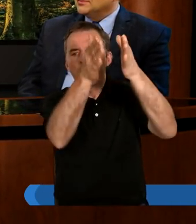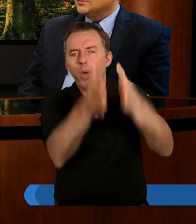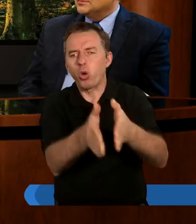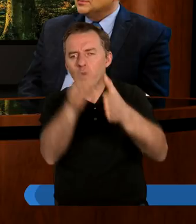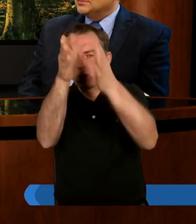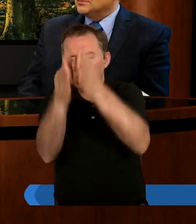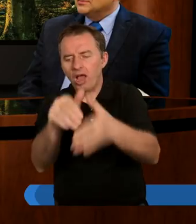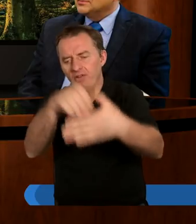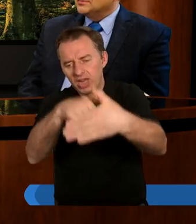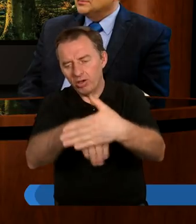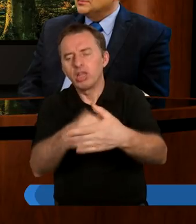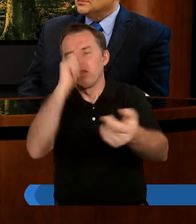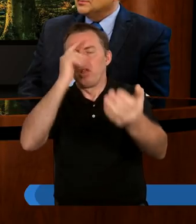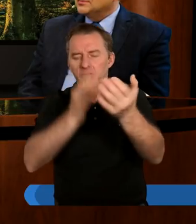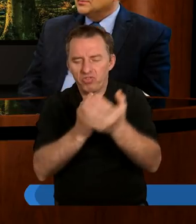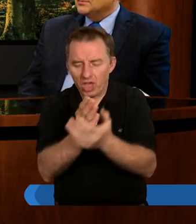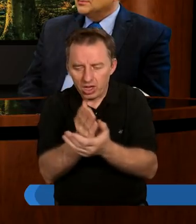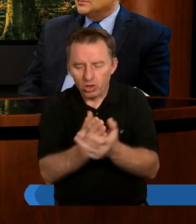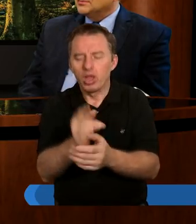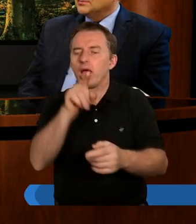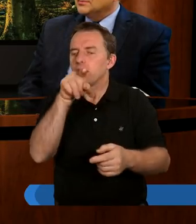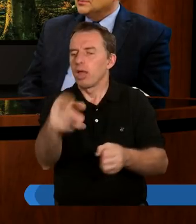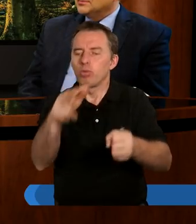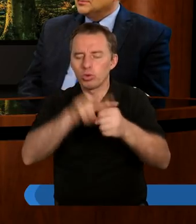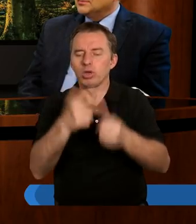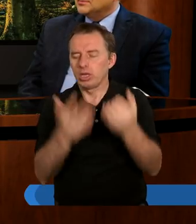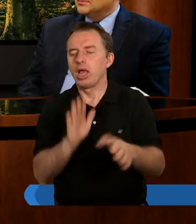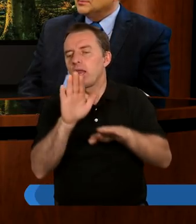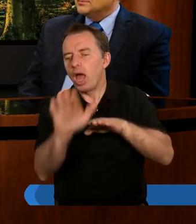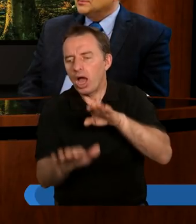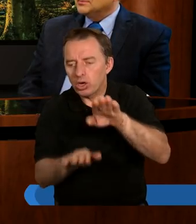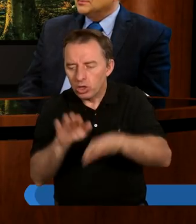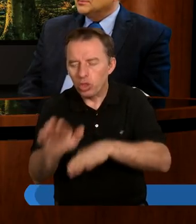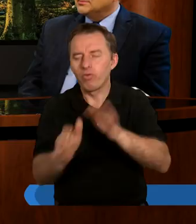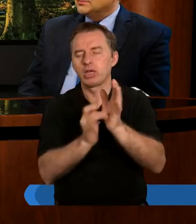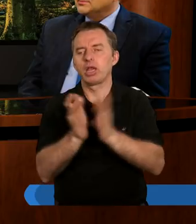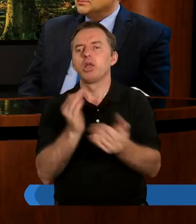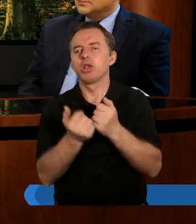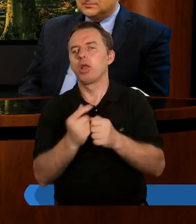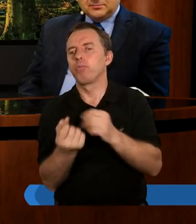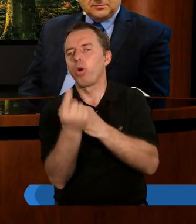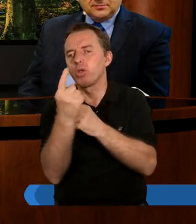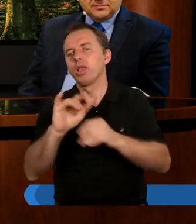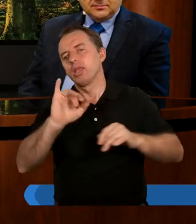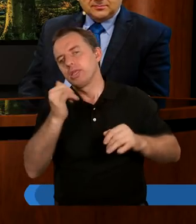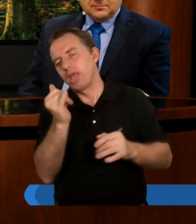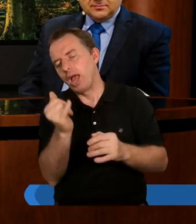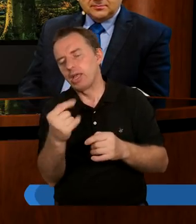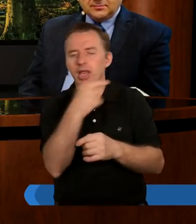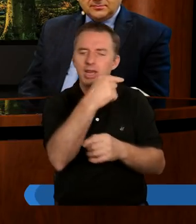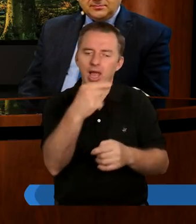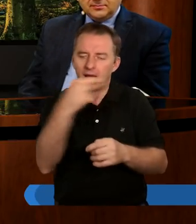Jesteś osobą wierzącą, jesteś tym, który chce naśladować Chrystusa, więc nawet jeżeli pojawiły się w tobie jakieś